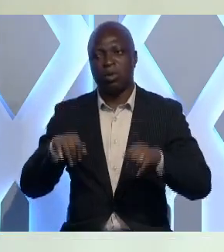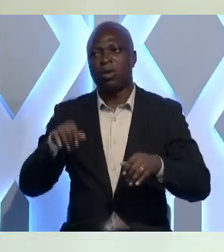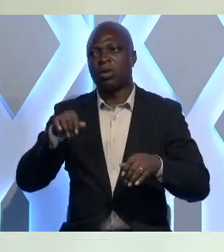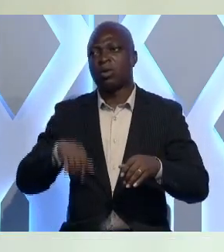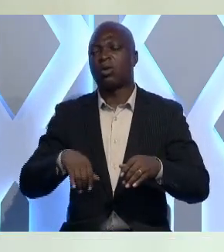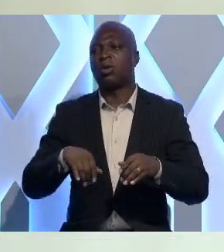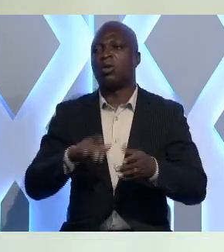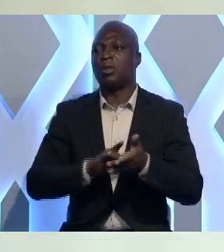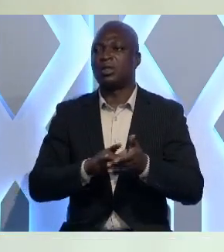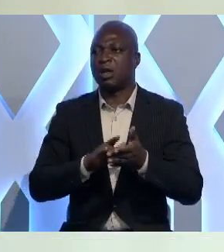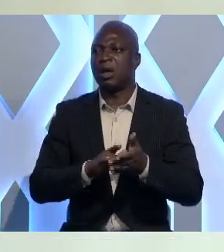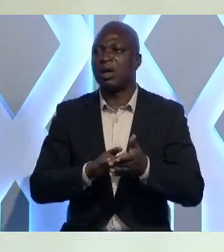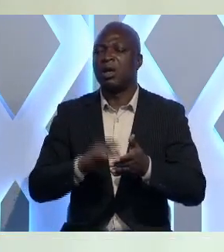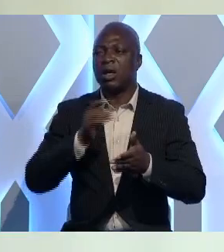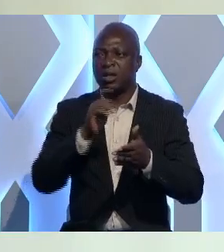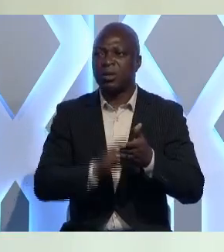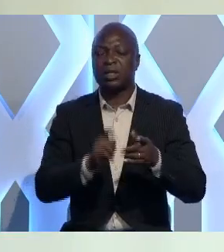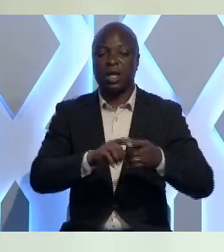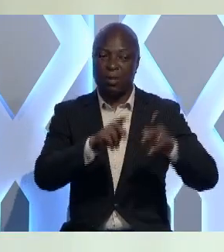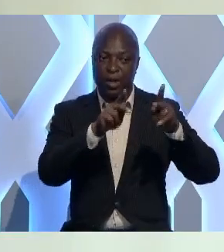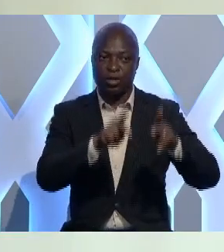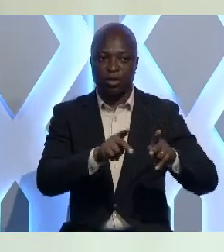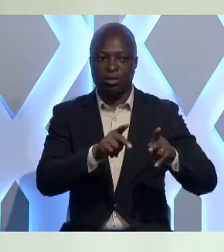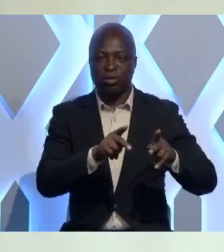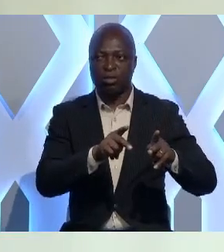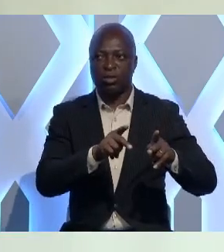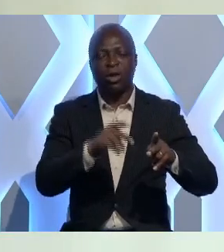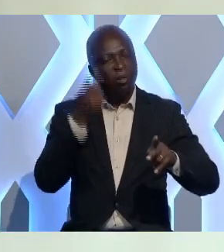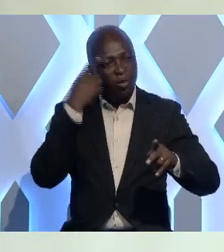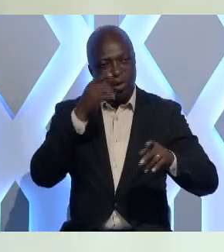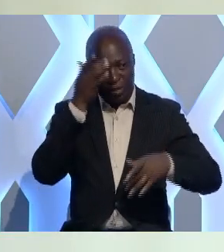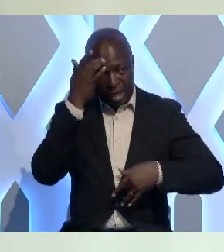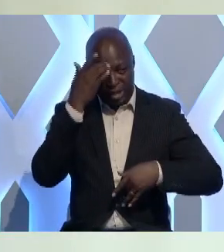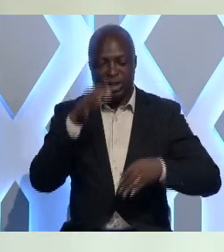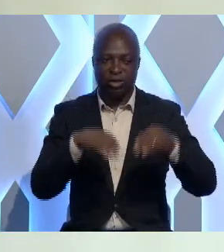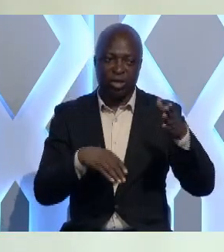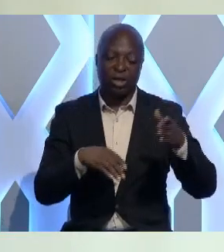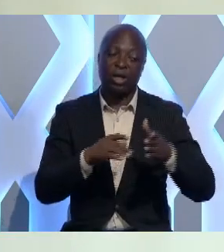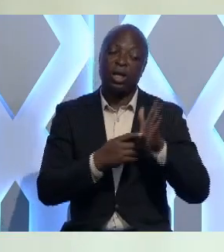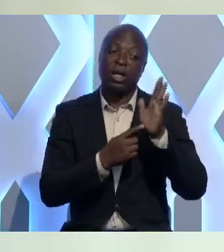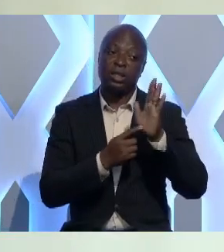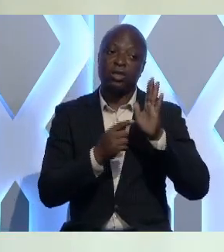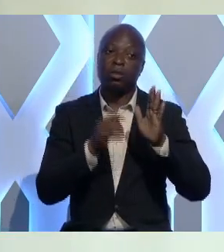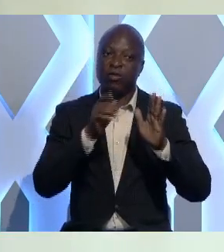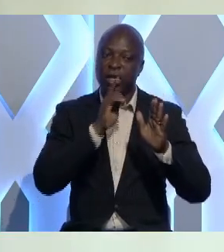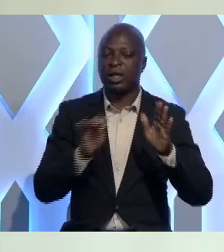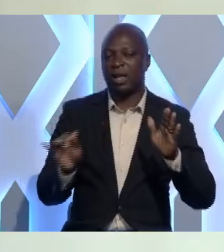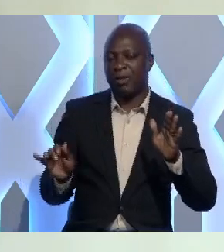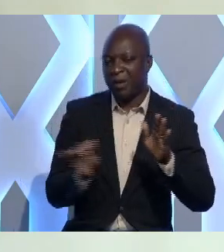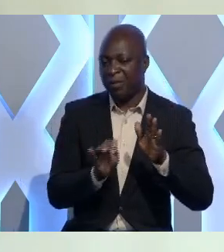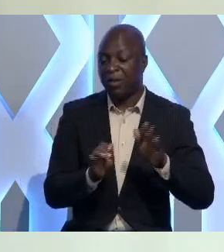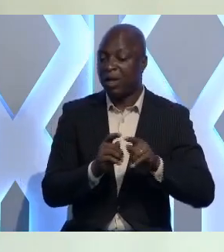le médicament ait été prescrit à la personne pour une maladie donnée. Les symptômes peuvent être les mêmes,